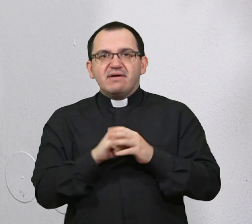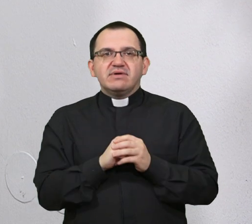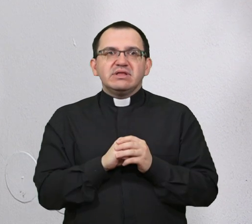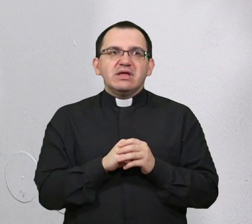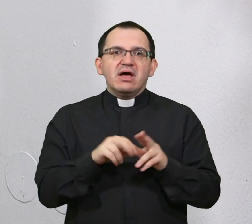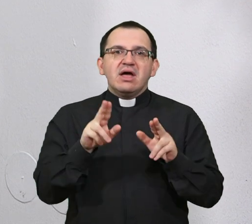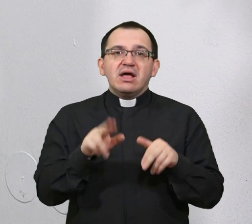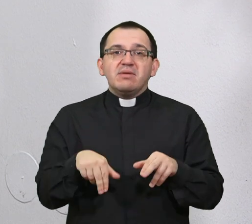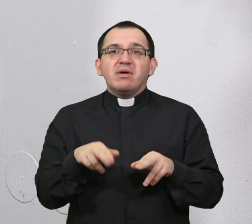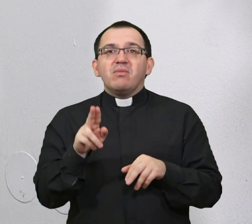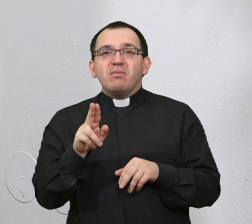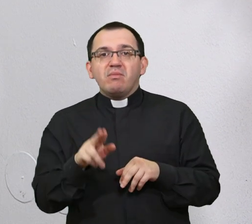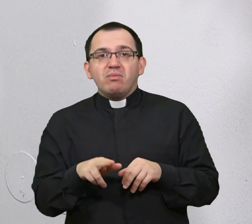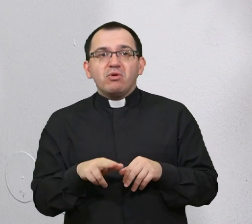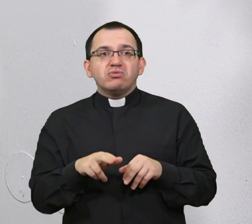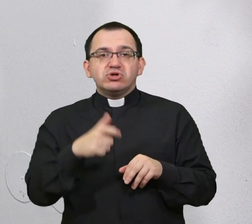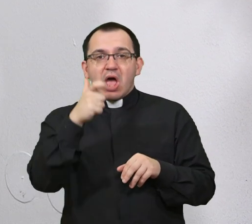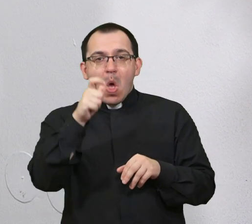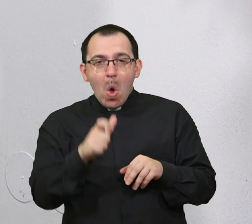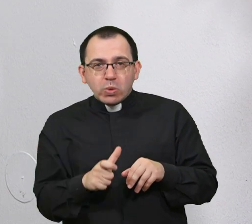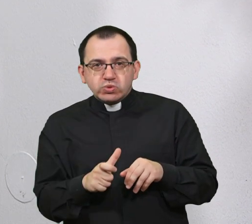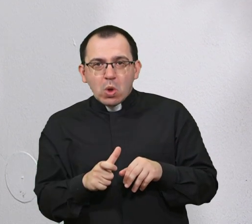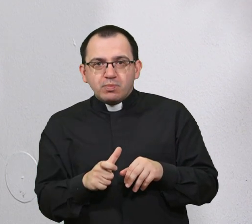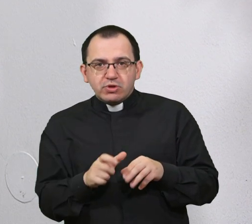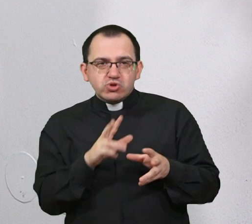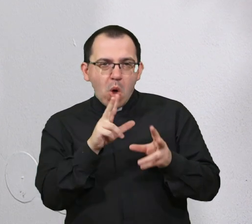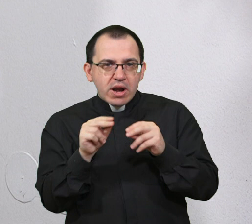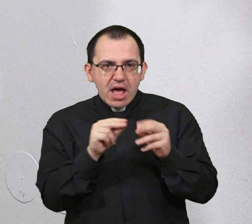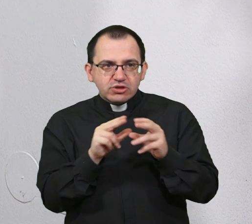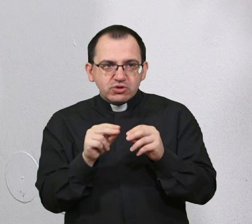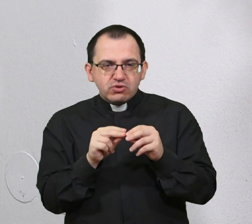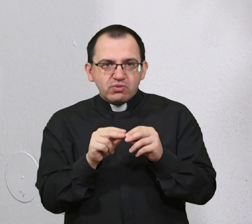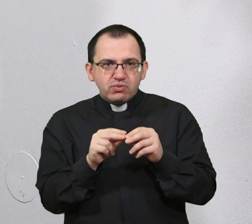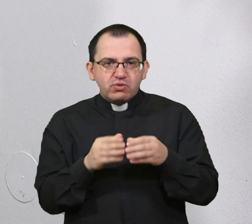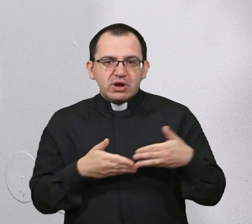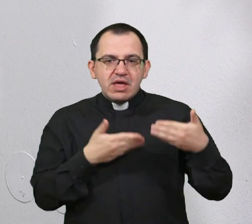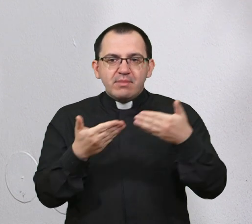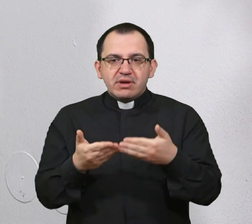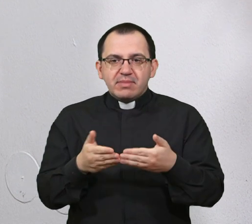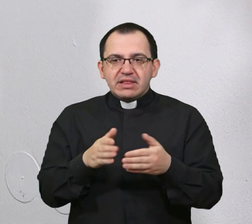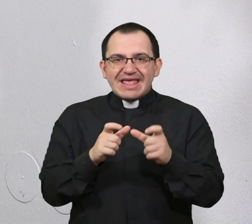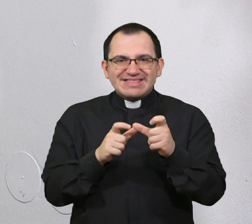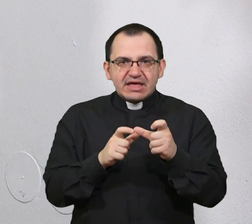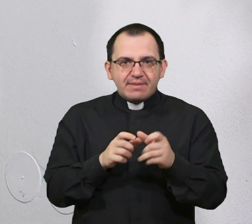imamo mogućnost individualnih razgovora, primanje sakramenata,